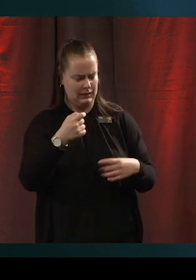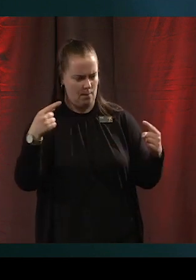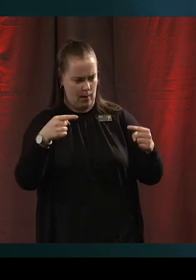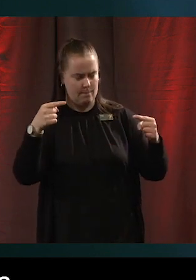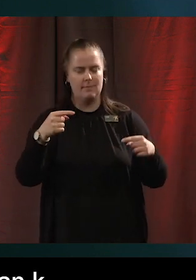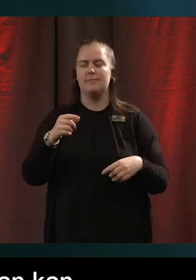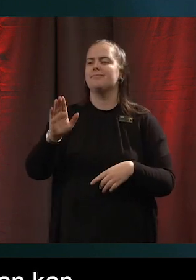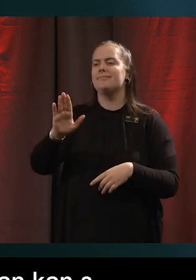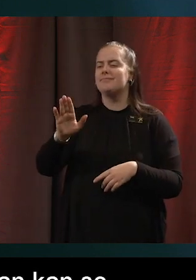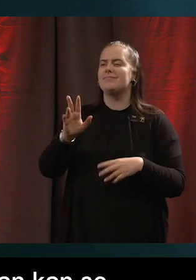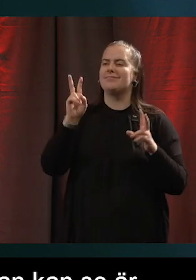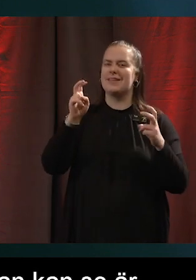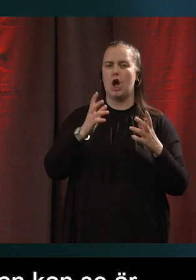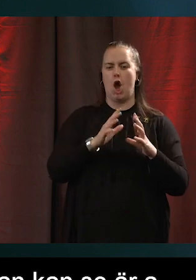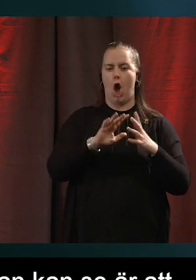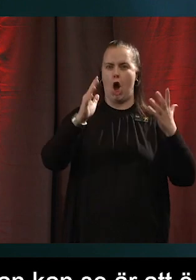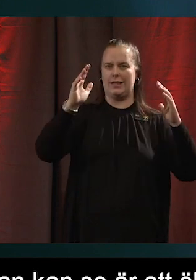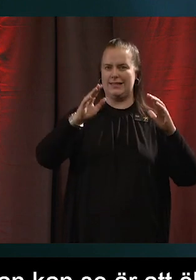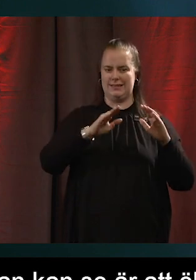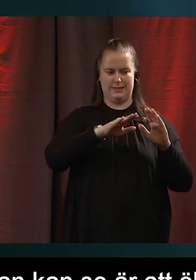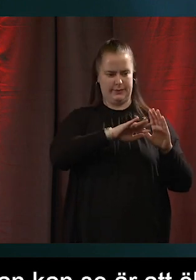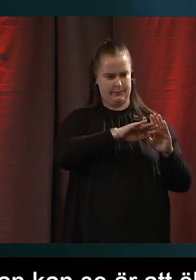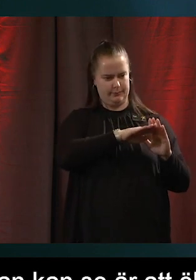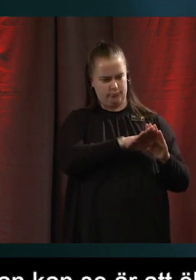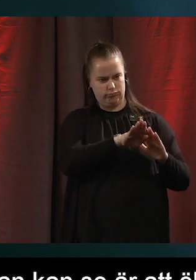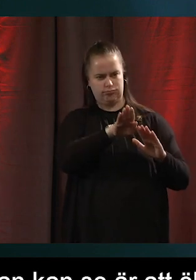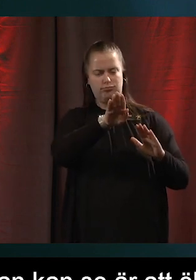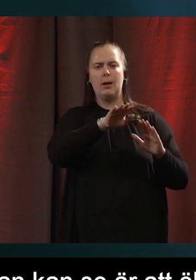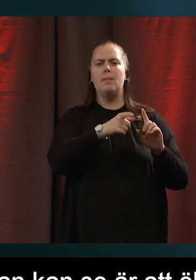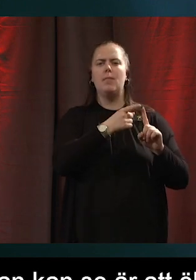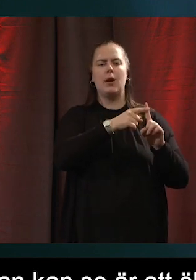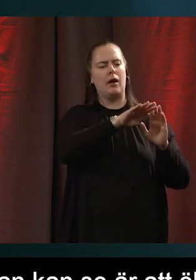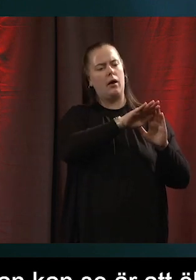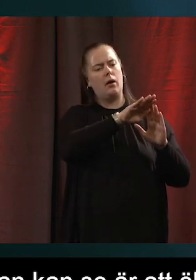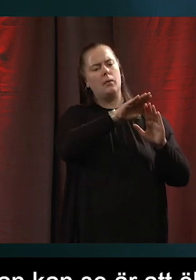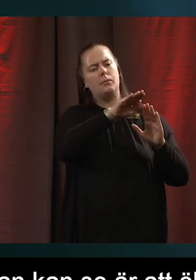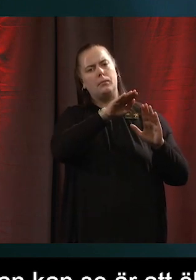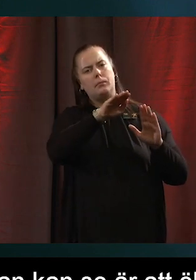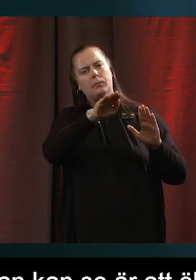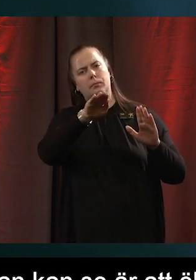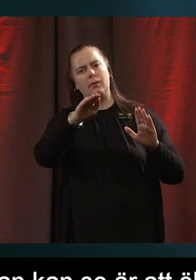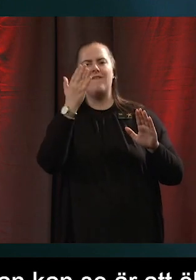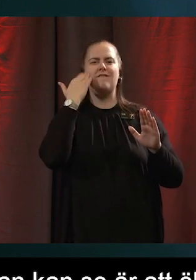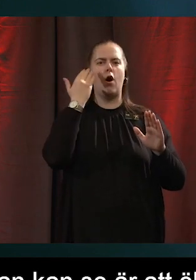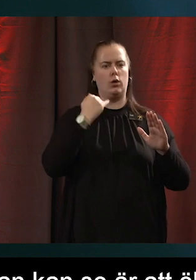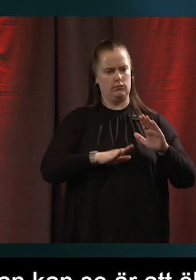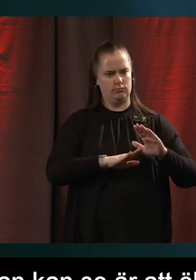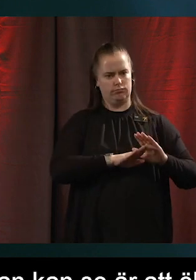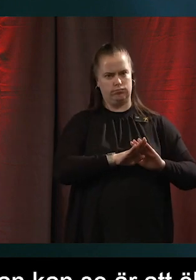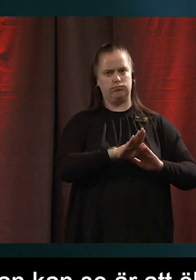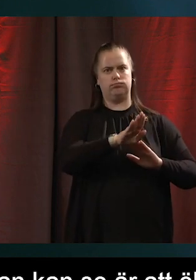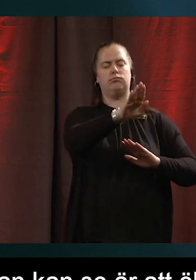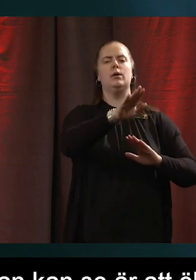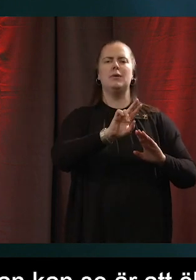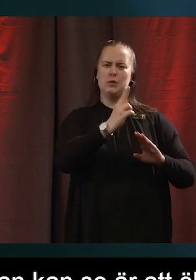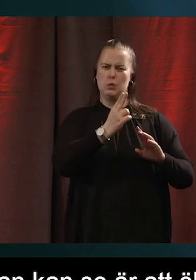ökningskurvan planar ut. Så att vi hade liksom en spikrad kurva upp. Men nu är det en mer plan. Så det